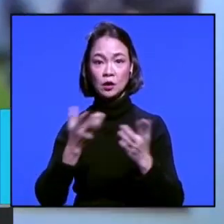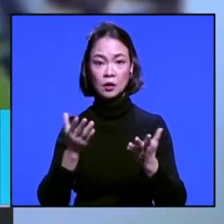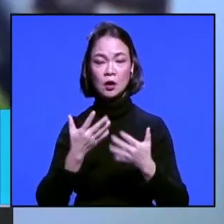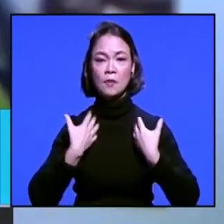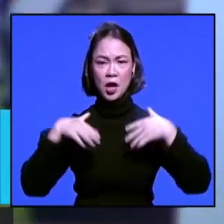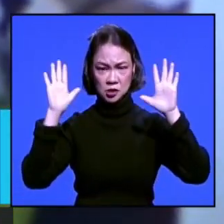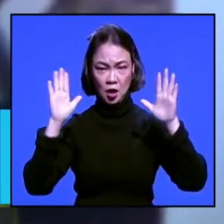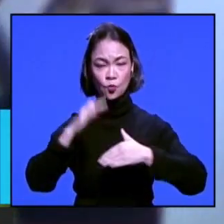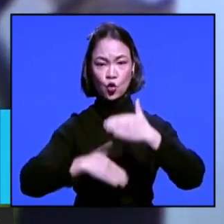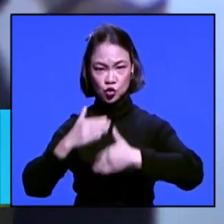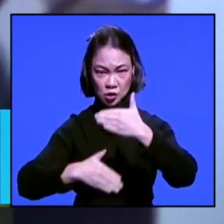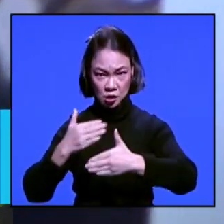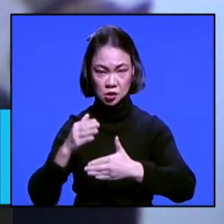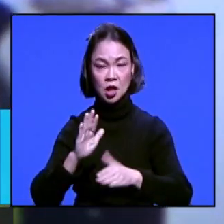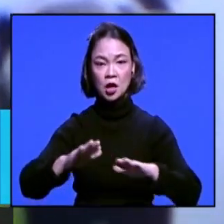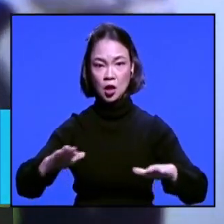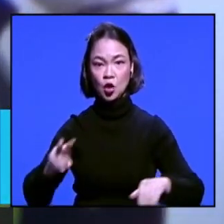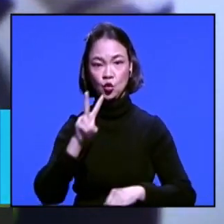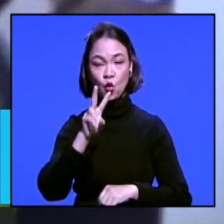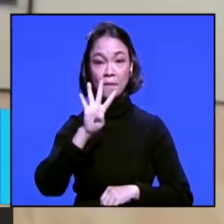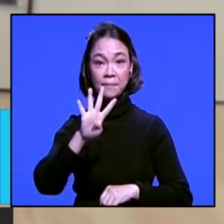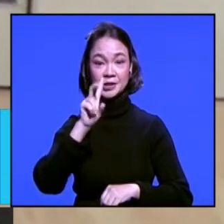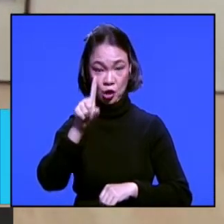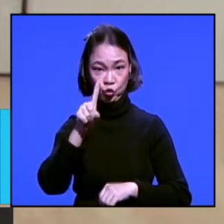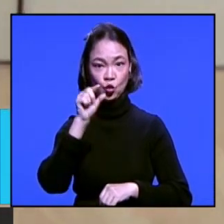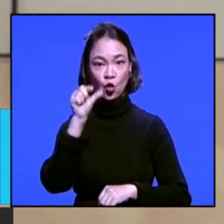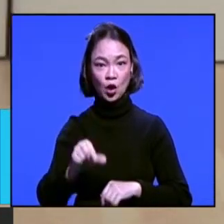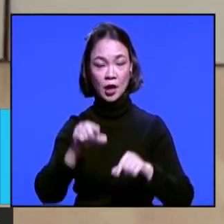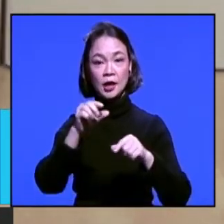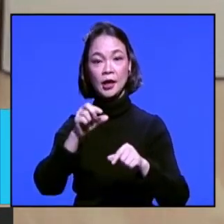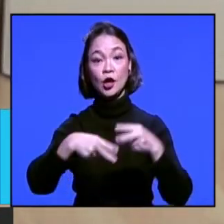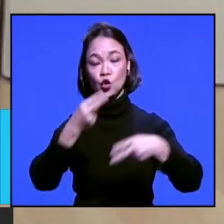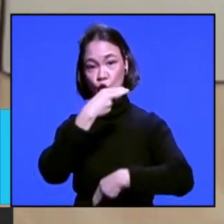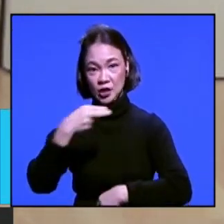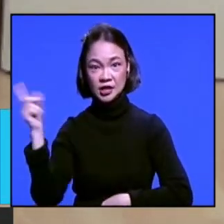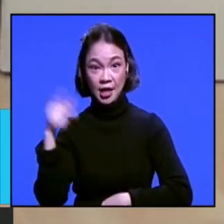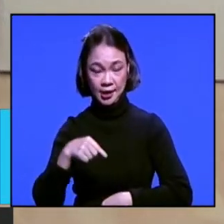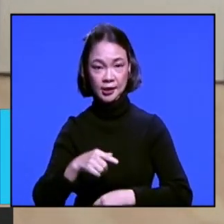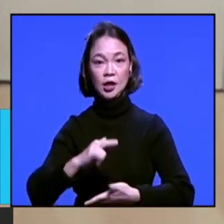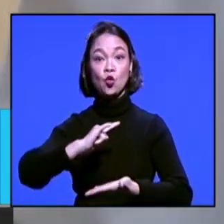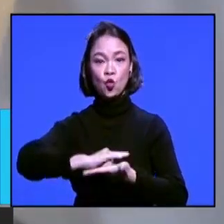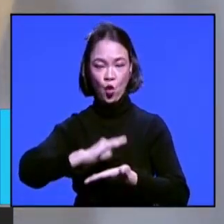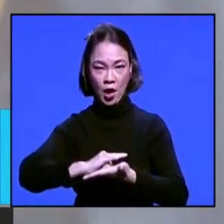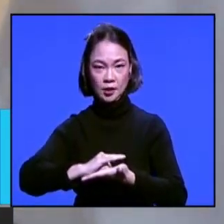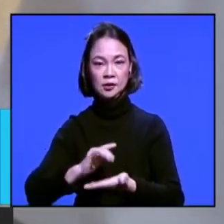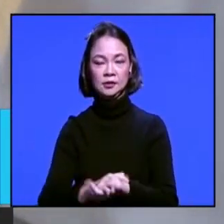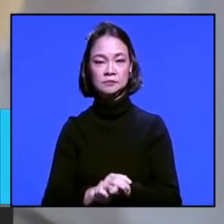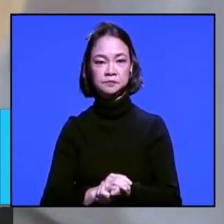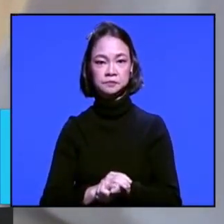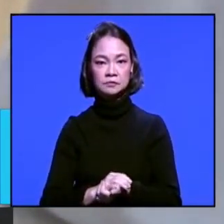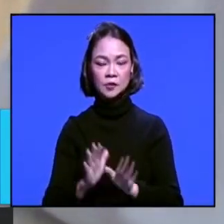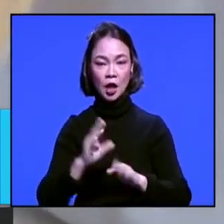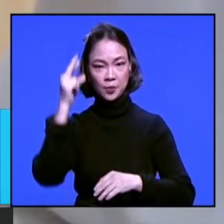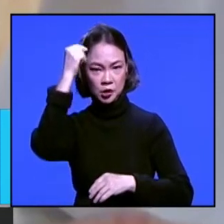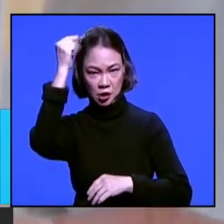proses yang harus dijalani anaknya bersama 241 warga negara Indonesia dari Wuhan, kota asal mewabahnya corona. Ia tidak